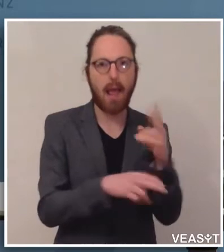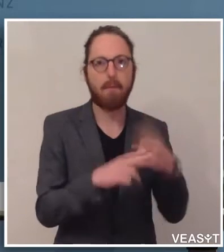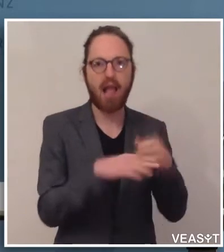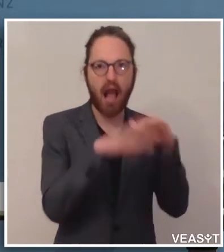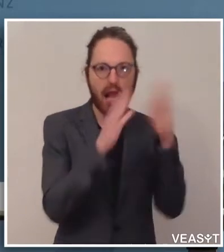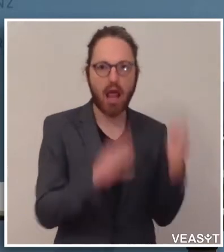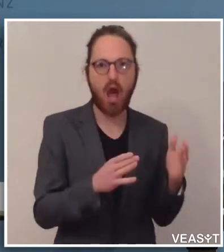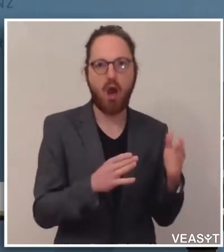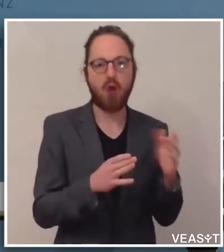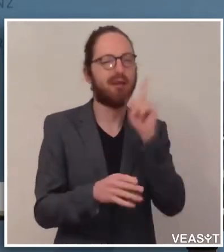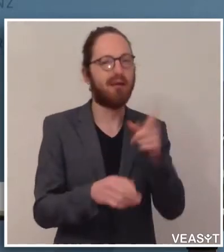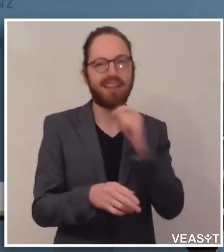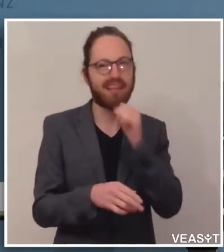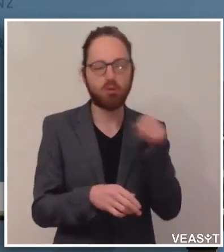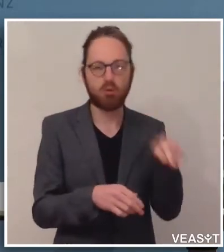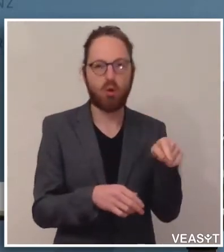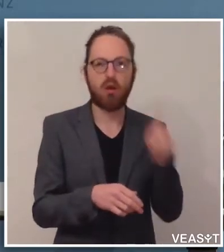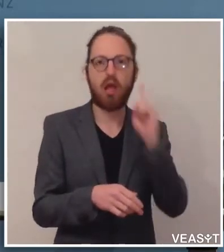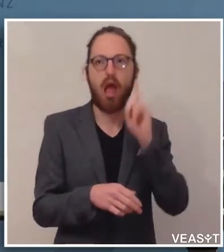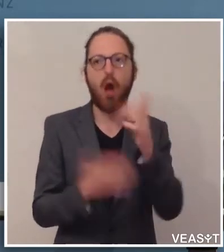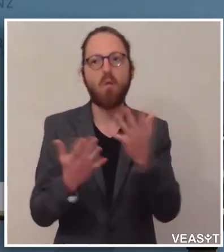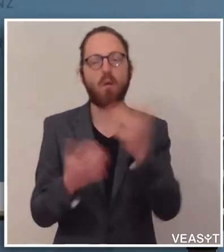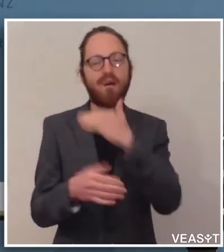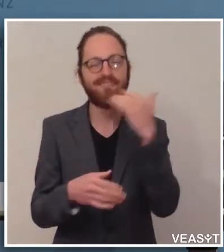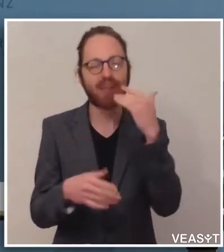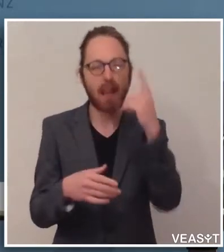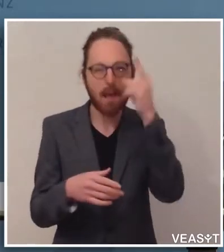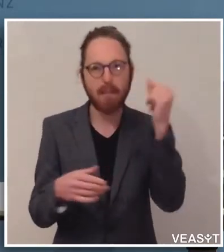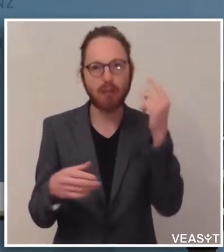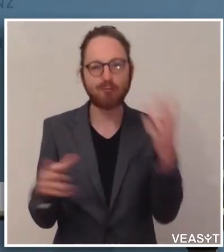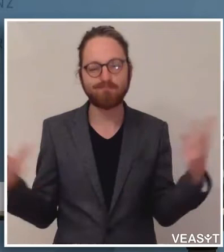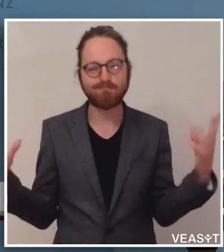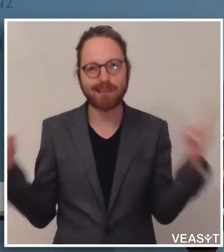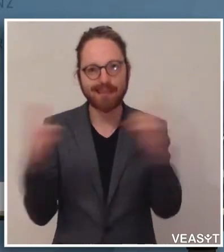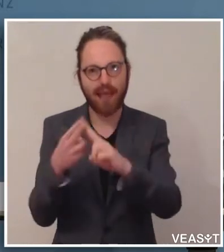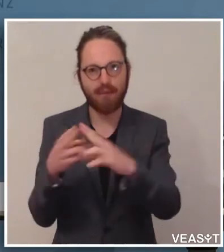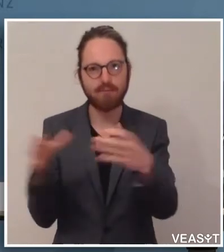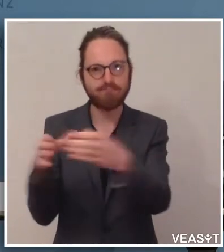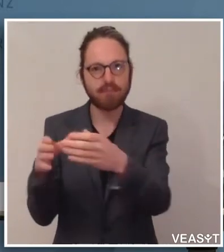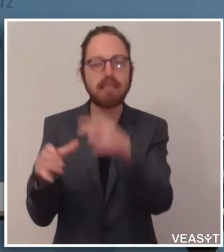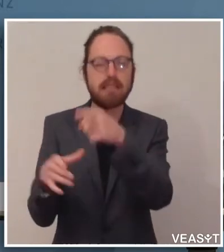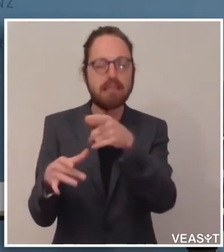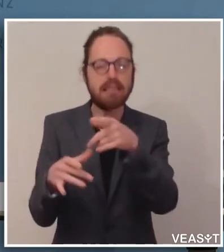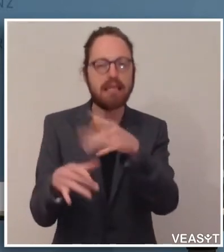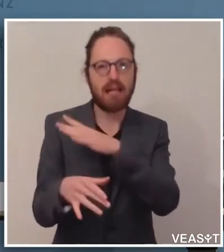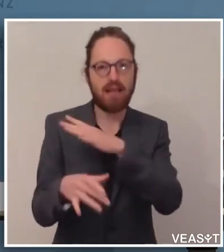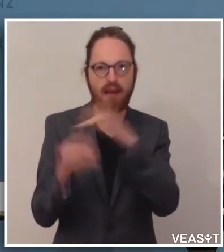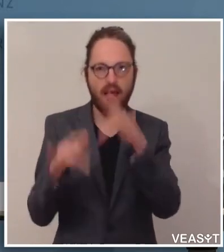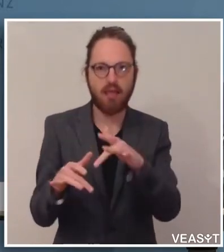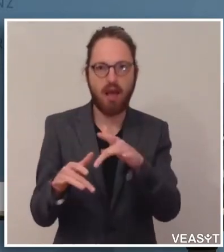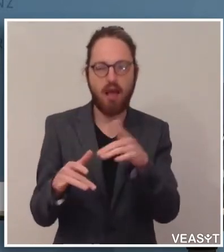dort, wo viele Menschen zwangsläufig zusammenkommen, wo es potenzielle Infektionshärte und Verbreitung des Virus gibt.